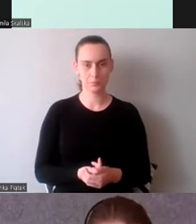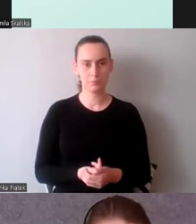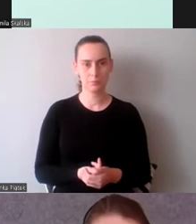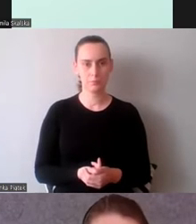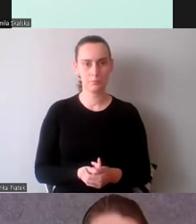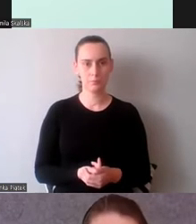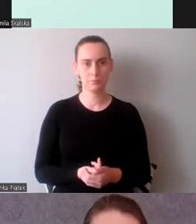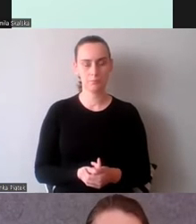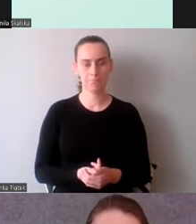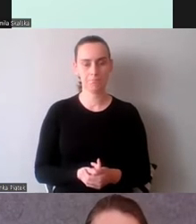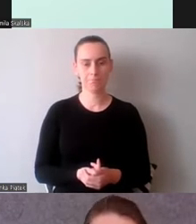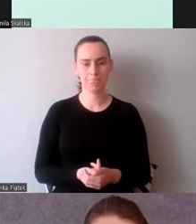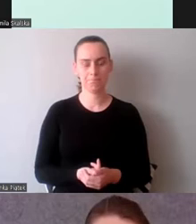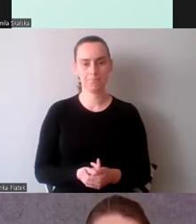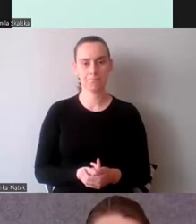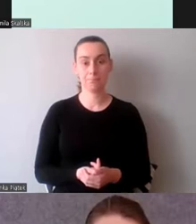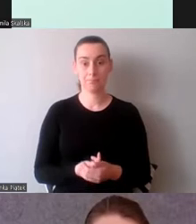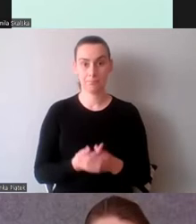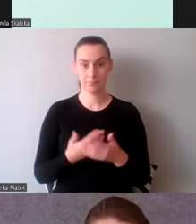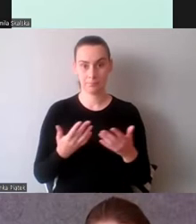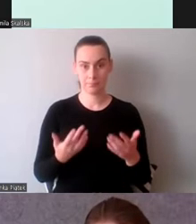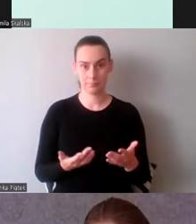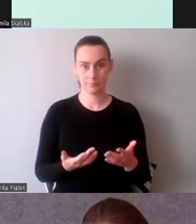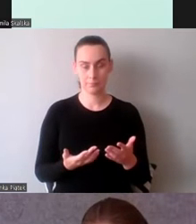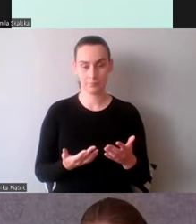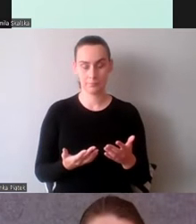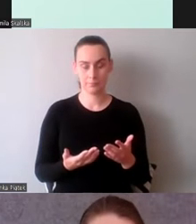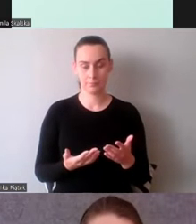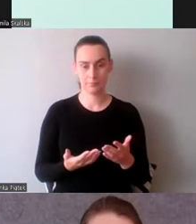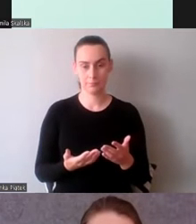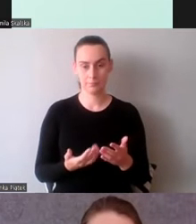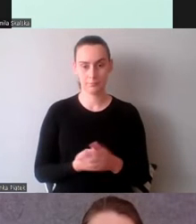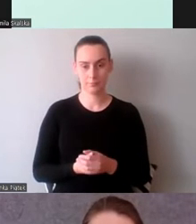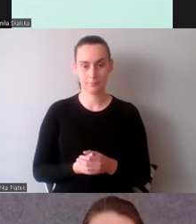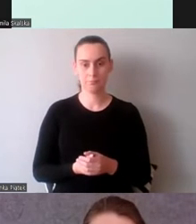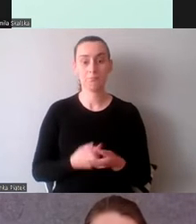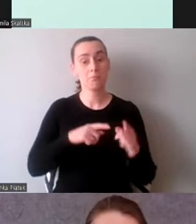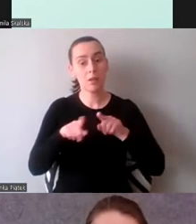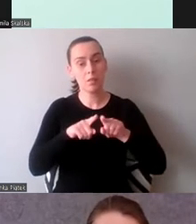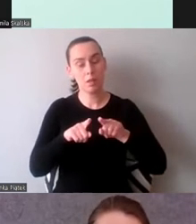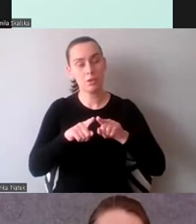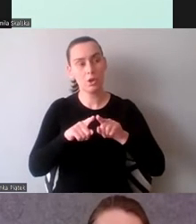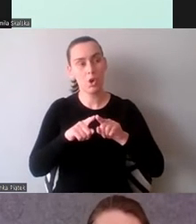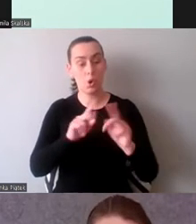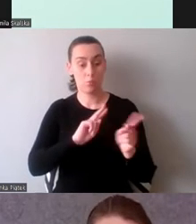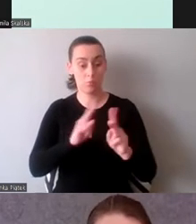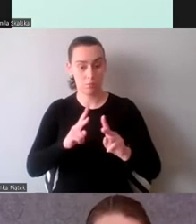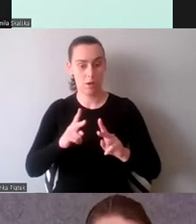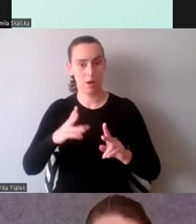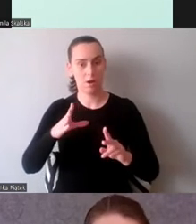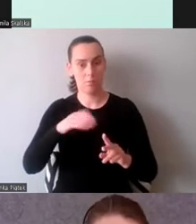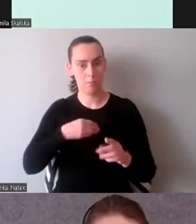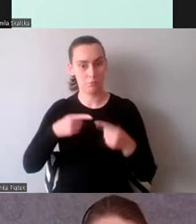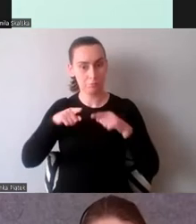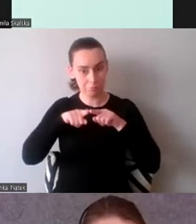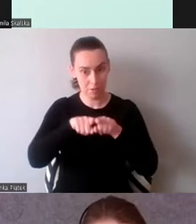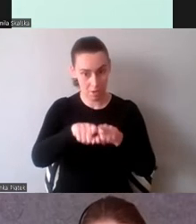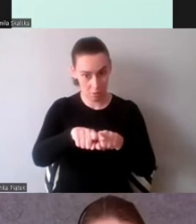Oznacza to również, że tłumaczenie może być równoczesne lub następujące po sobie.